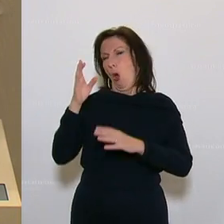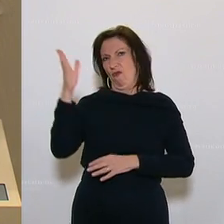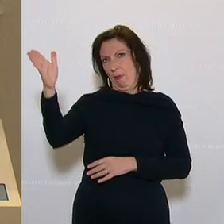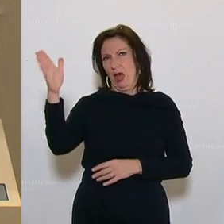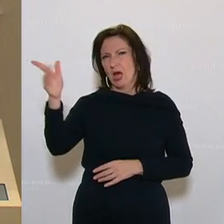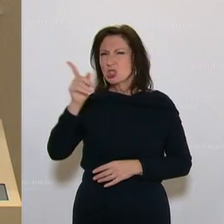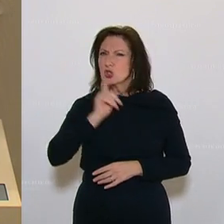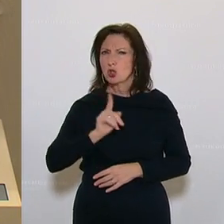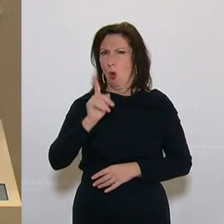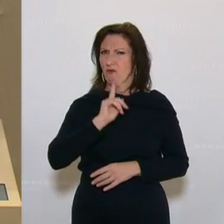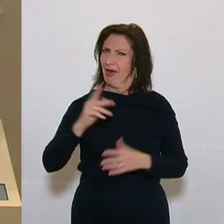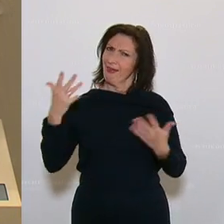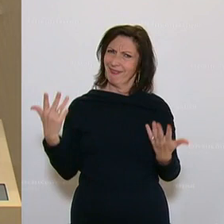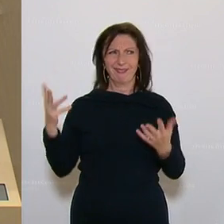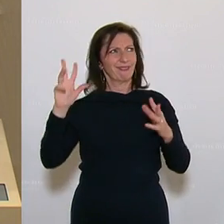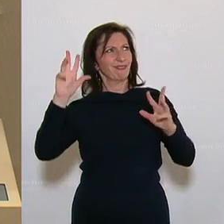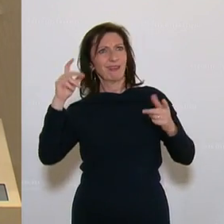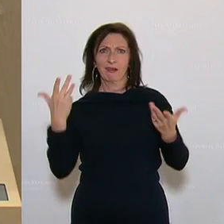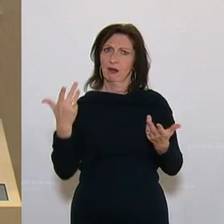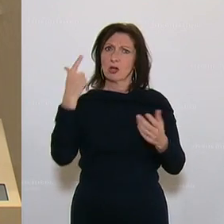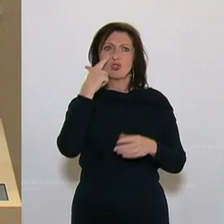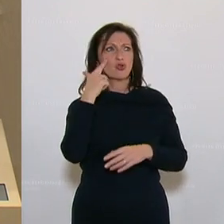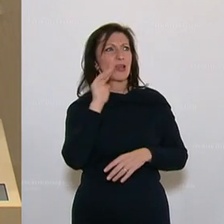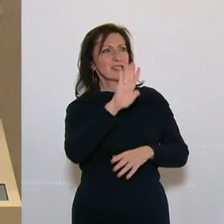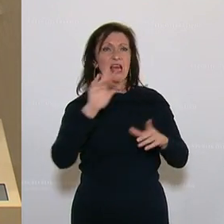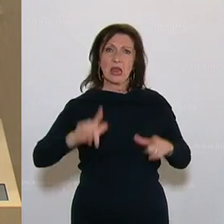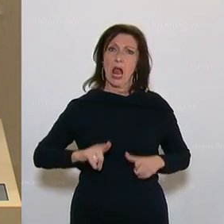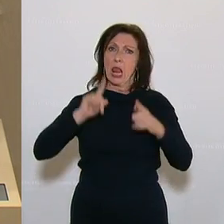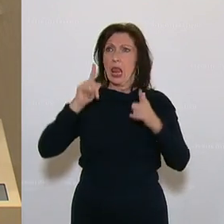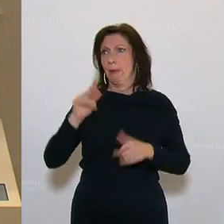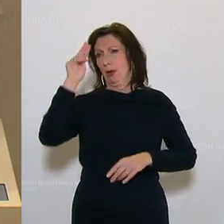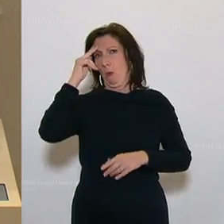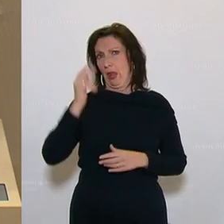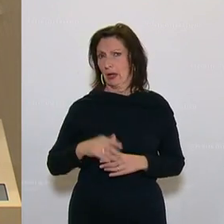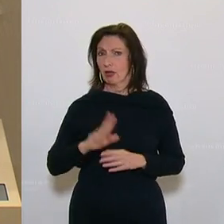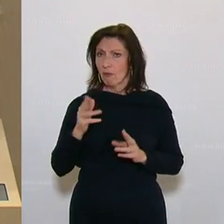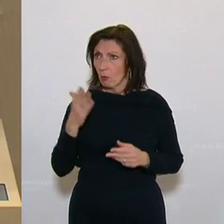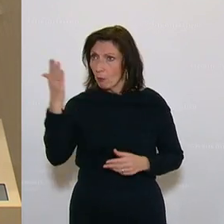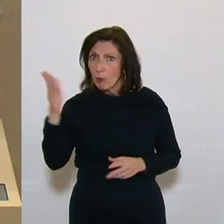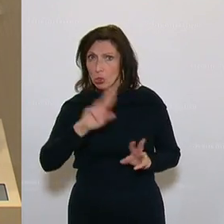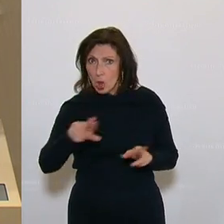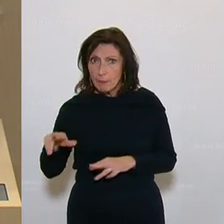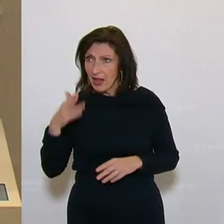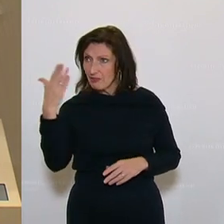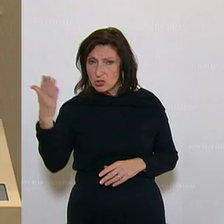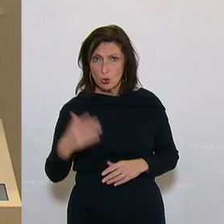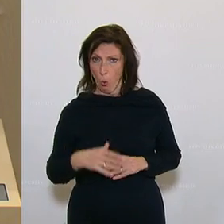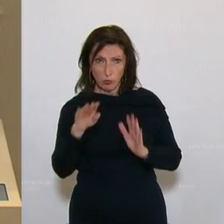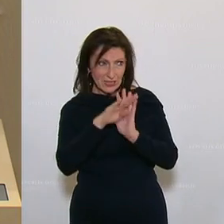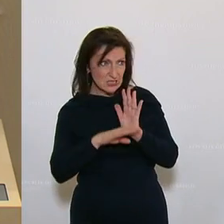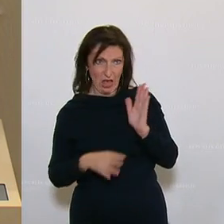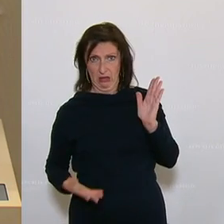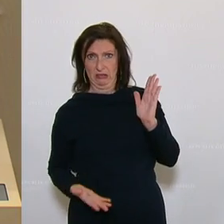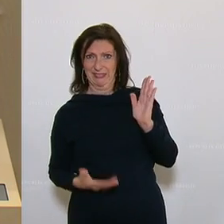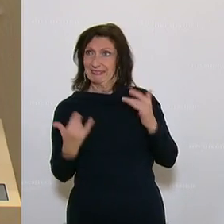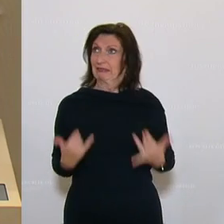so wenig mit Lebensrealitäten von Studierenden auseinandersetzt. Weil sonst würden sie offensprochen nicht diverse Gesetze